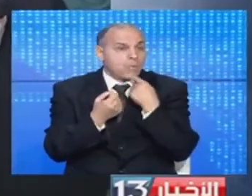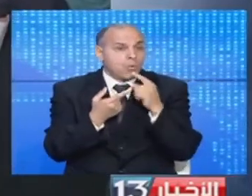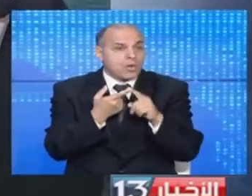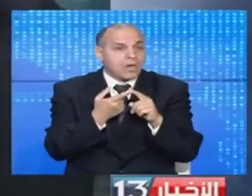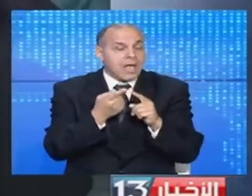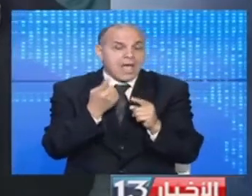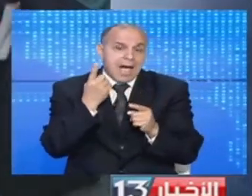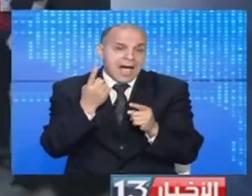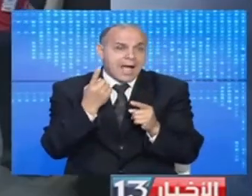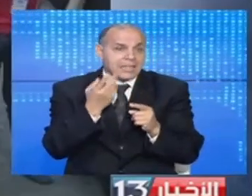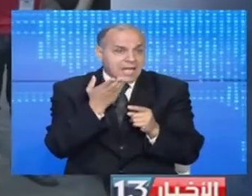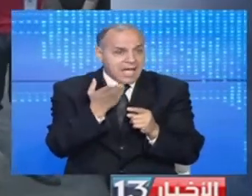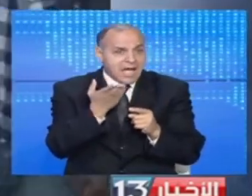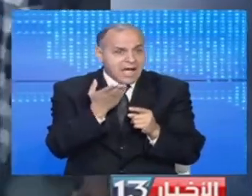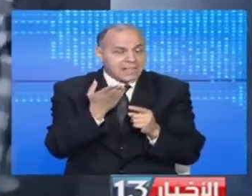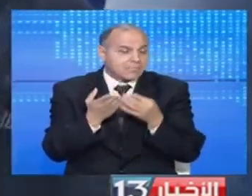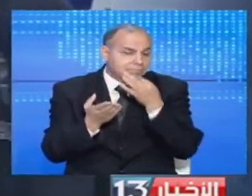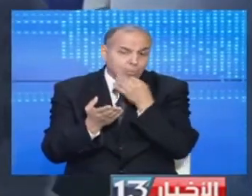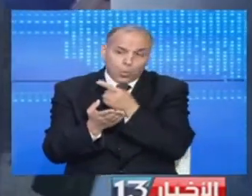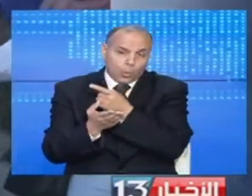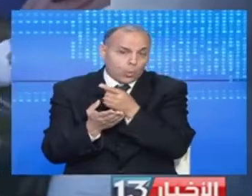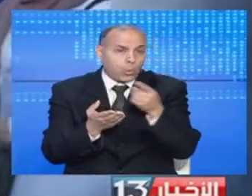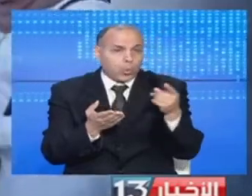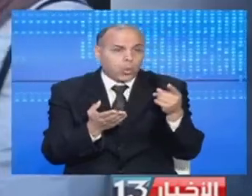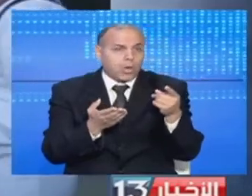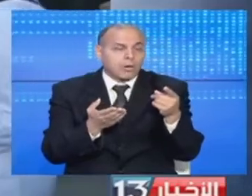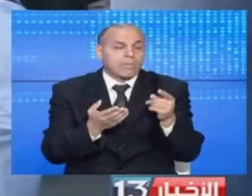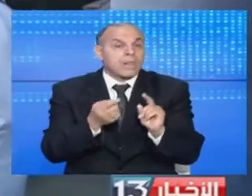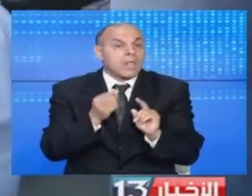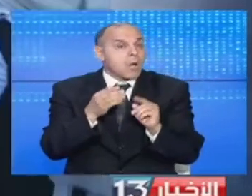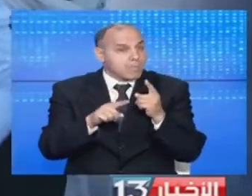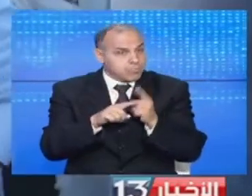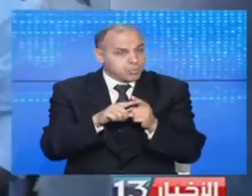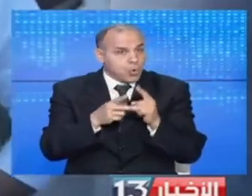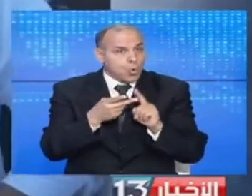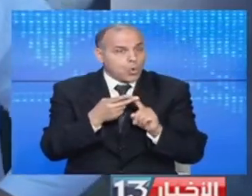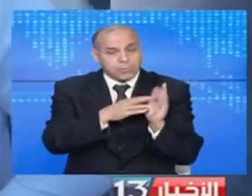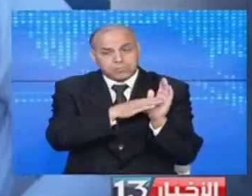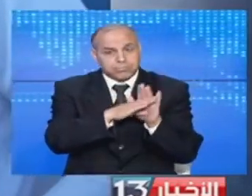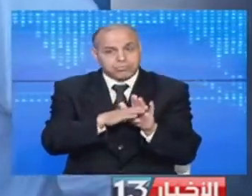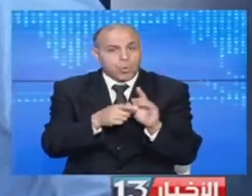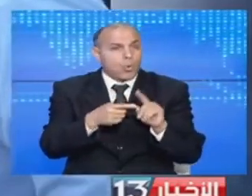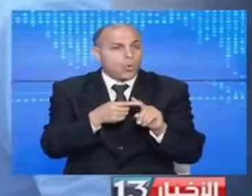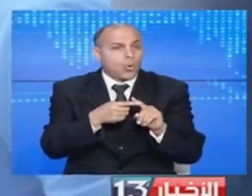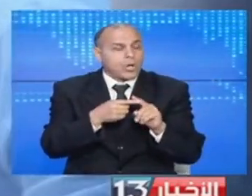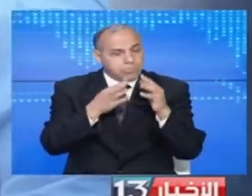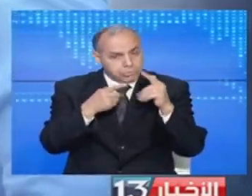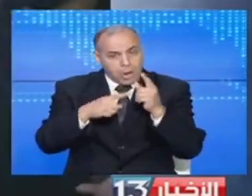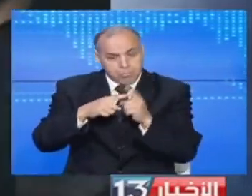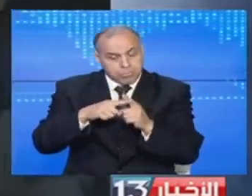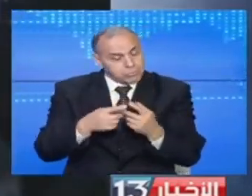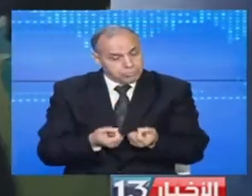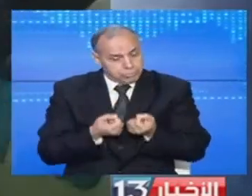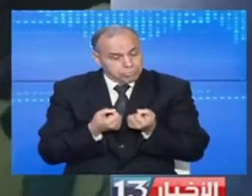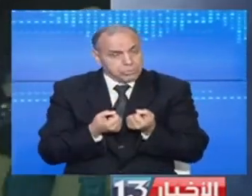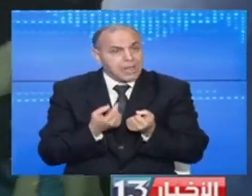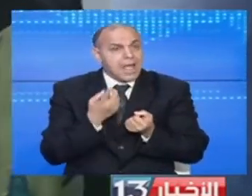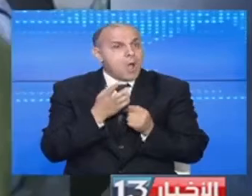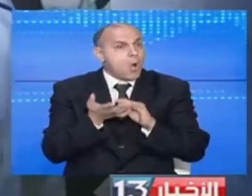حتى تكون الاستفادة على أوسع نطاق والتوقي له نتائج إيجابية